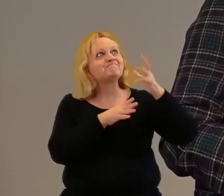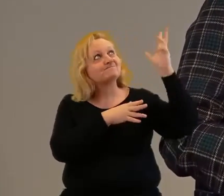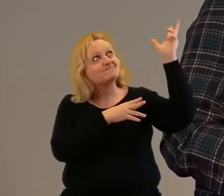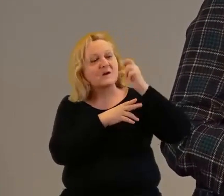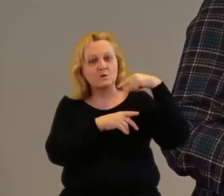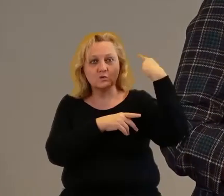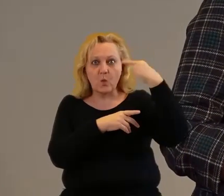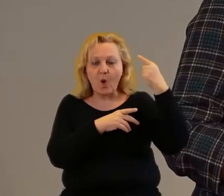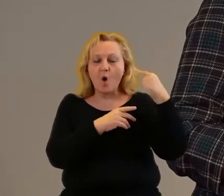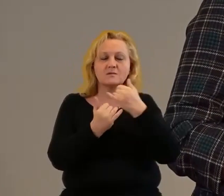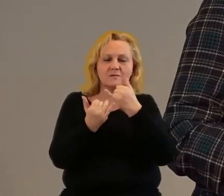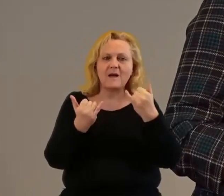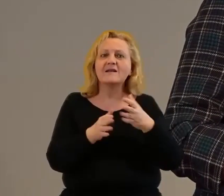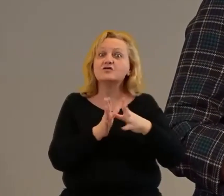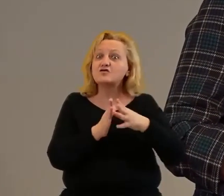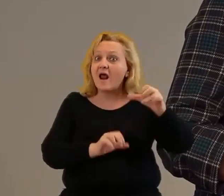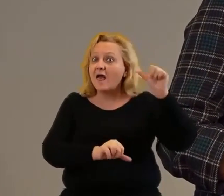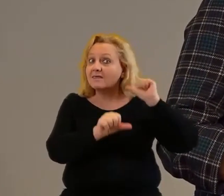działania